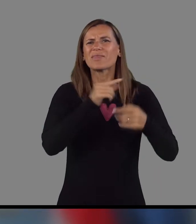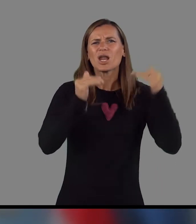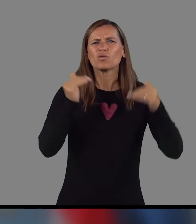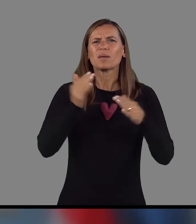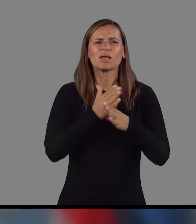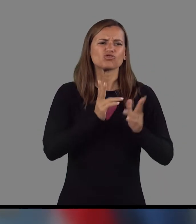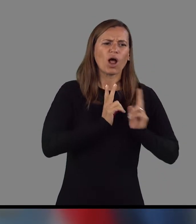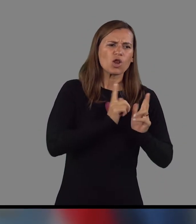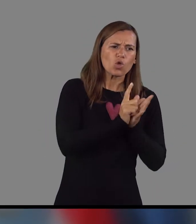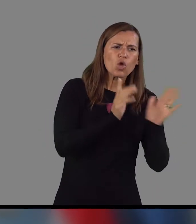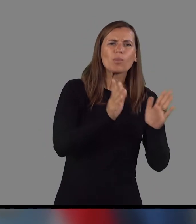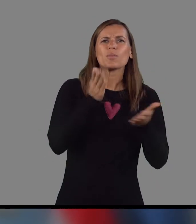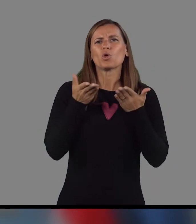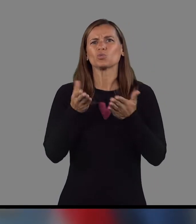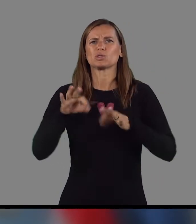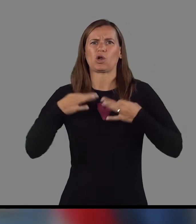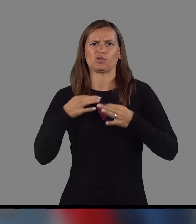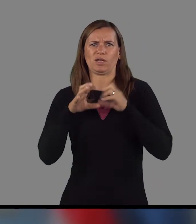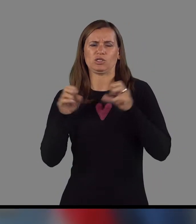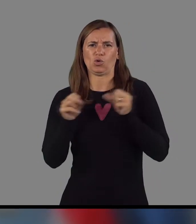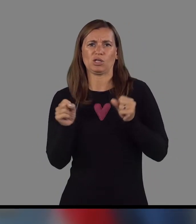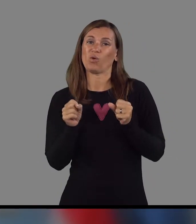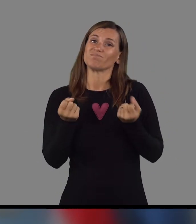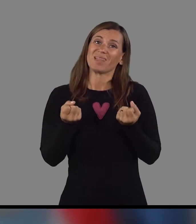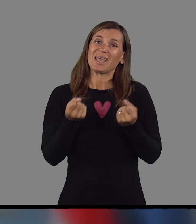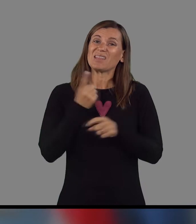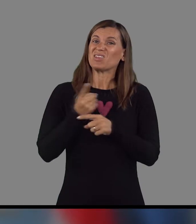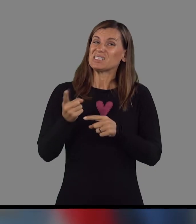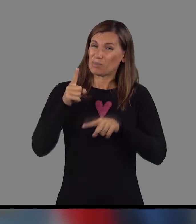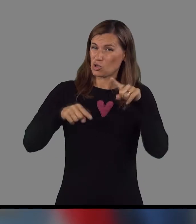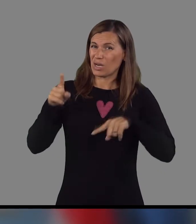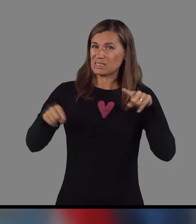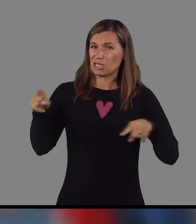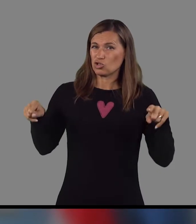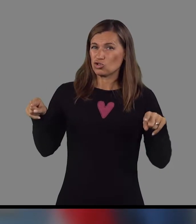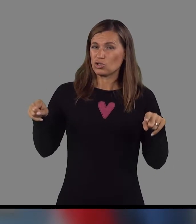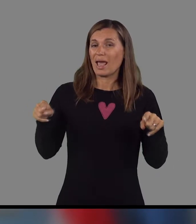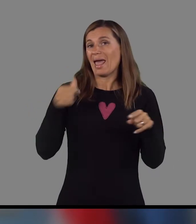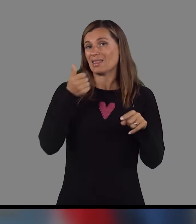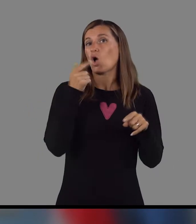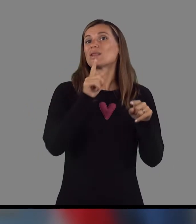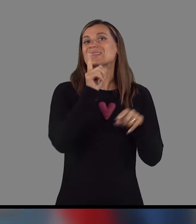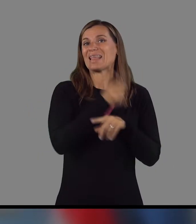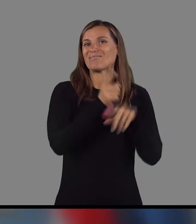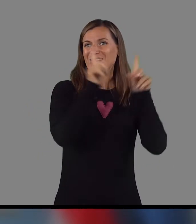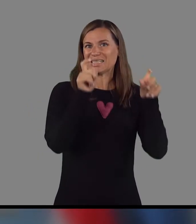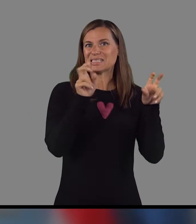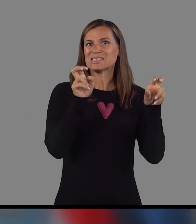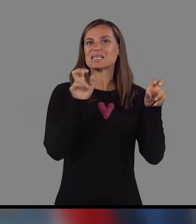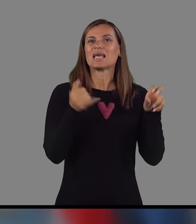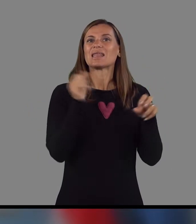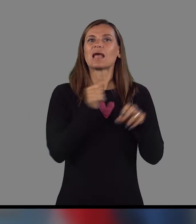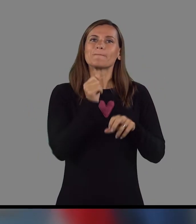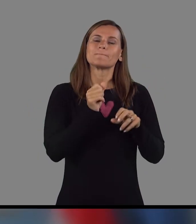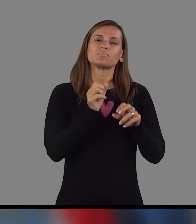zdravstvenih storitev. Definicije so pa po državah ta trenutek zelo različne in sicer je ena izmed definicij, da